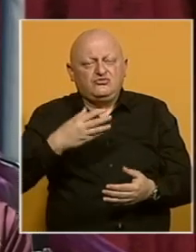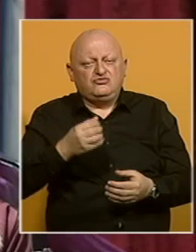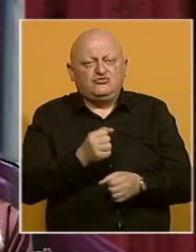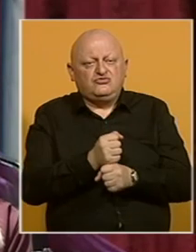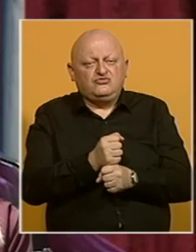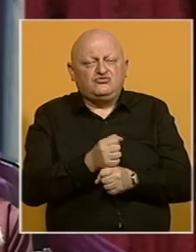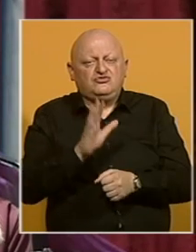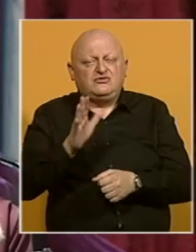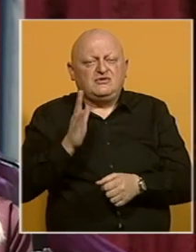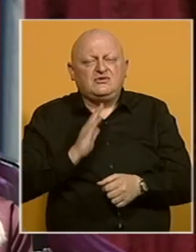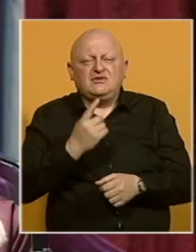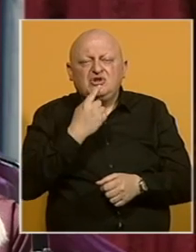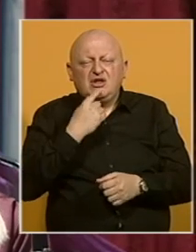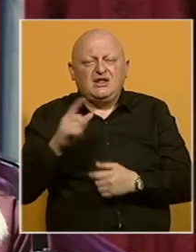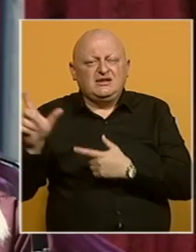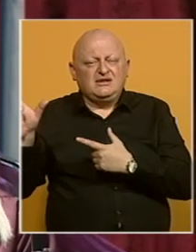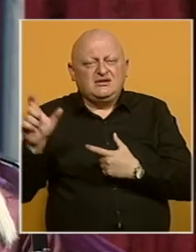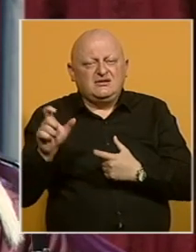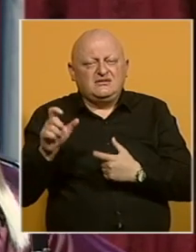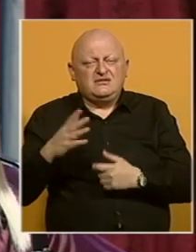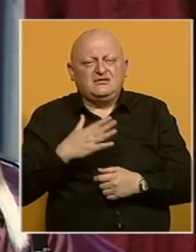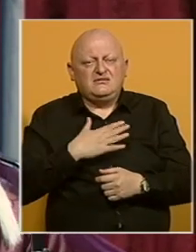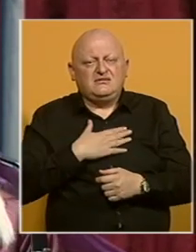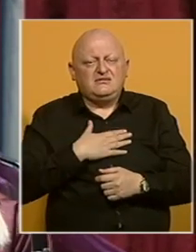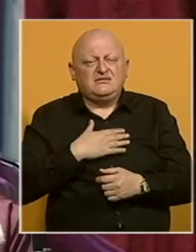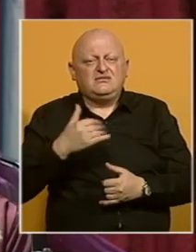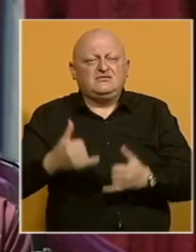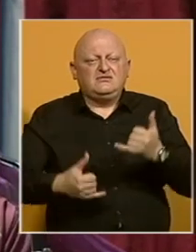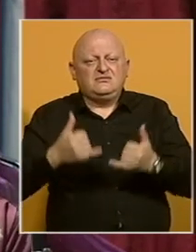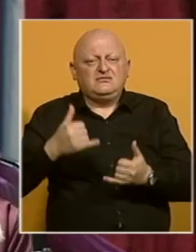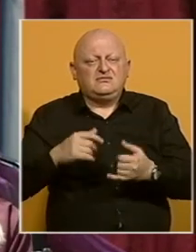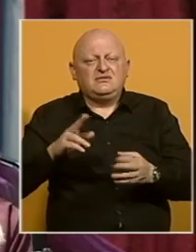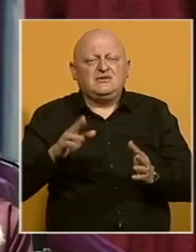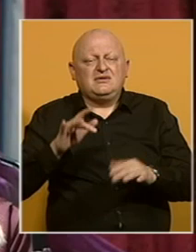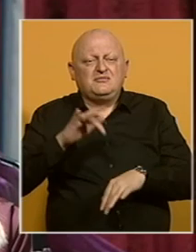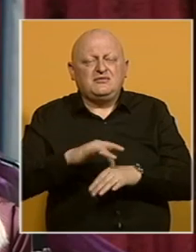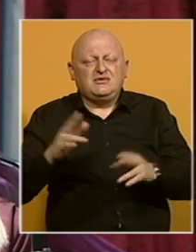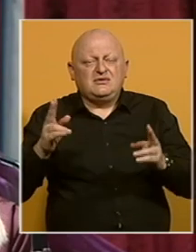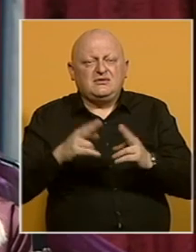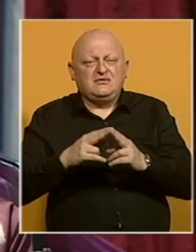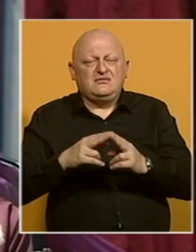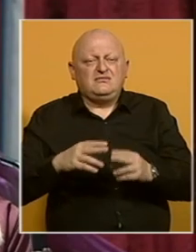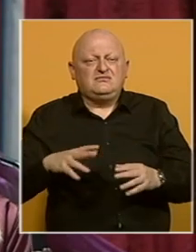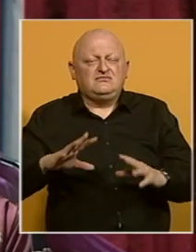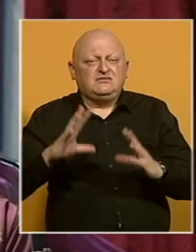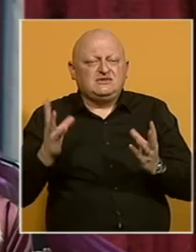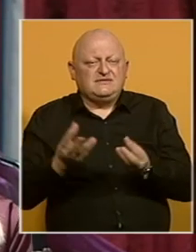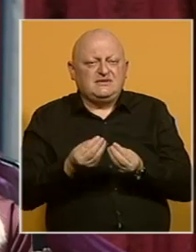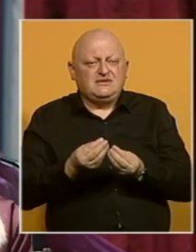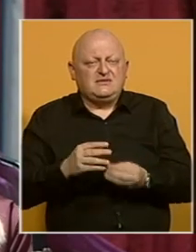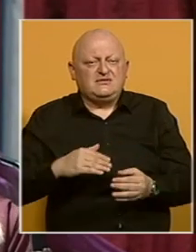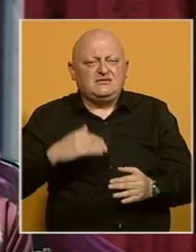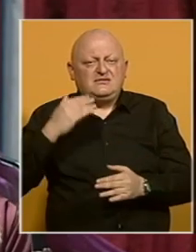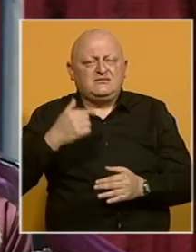srpsku kulturu, jezik i tradiciju, ali i da naša manifestacija bude mjesto susreta, saradnje, ljubavi. Iznad